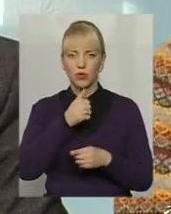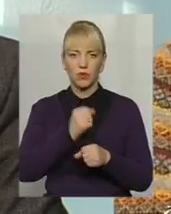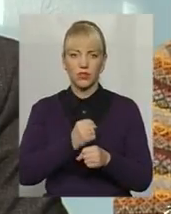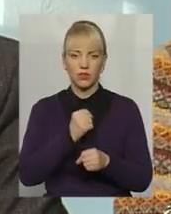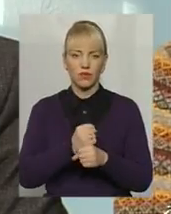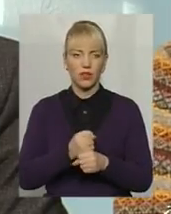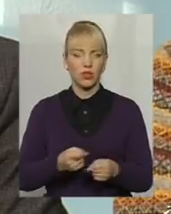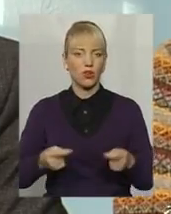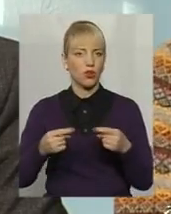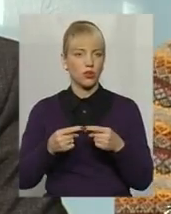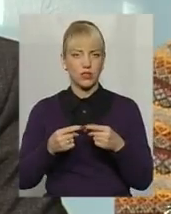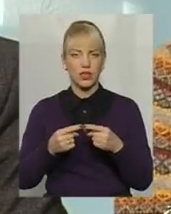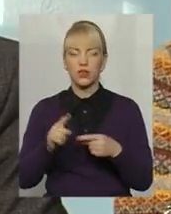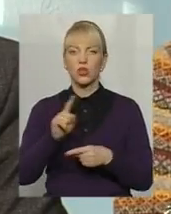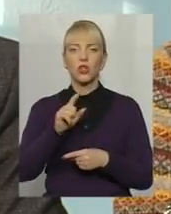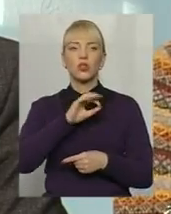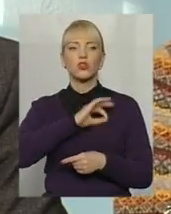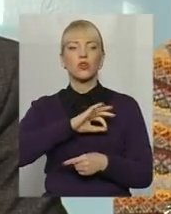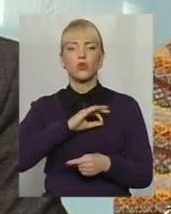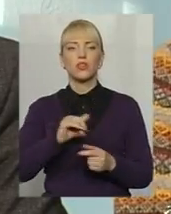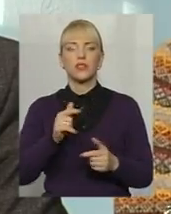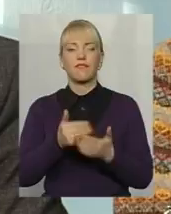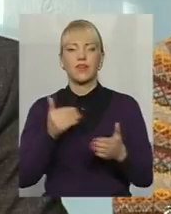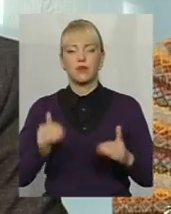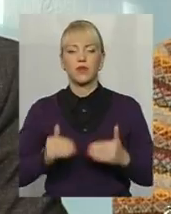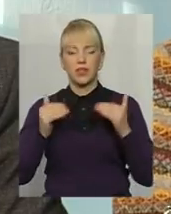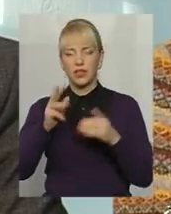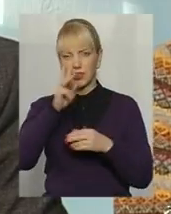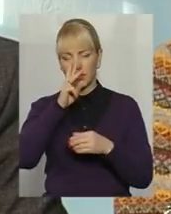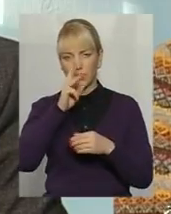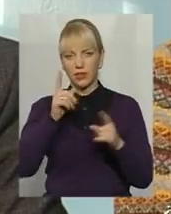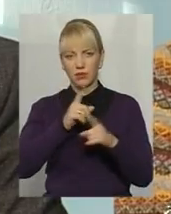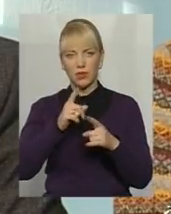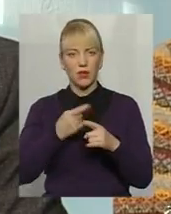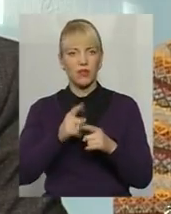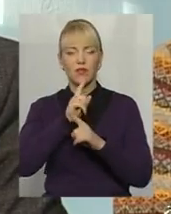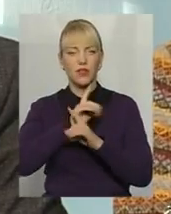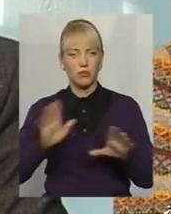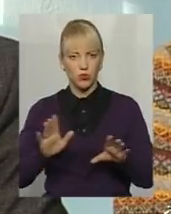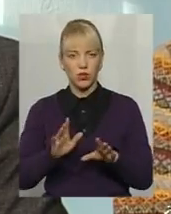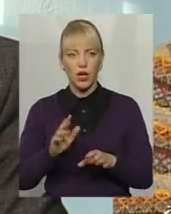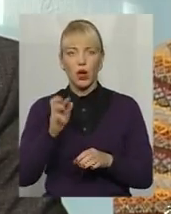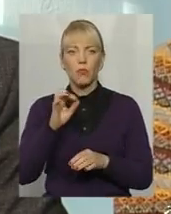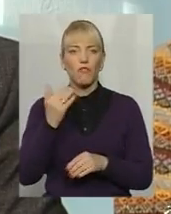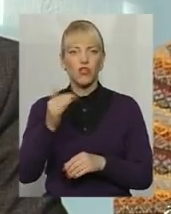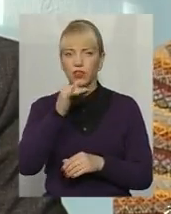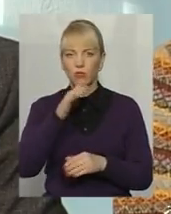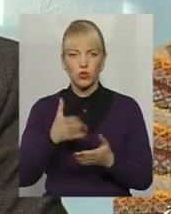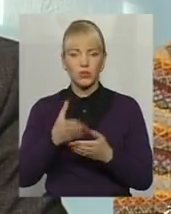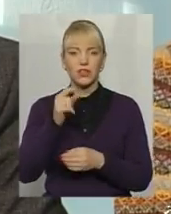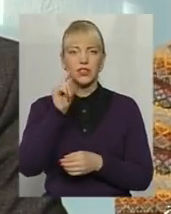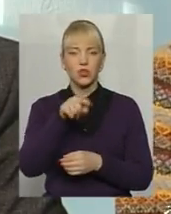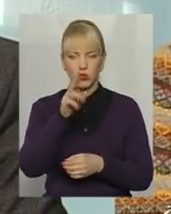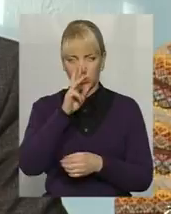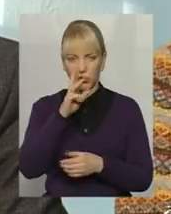однозначно, що користі від підняття заробітної плати, мінімальної заробітної плати не буде, тому що вони не можуть виплачувати і ту заробітну плату,